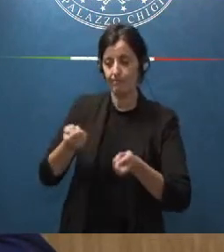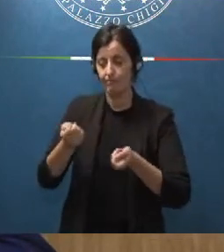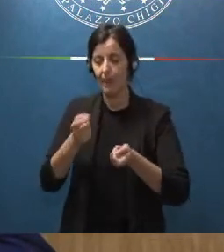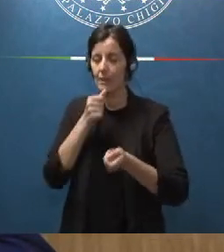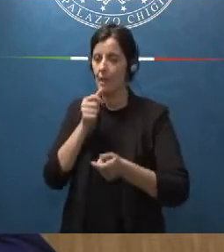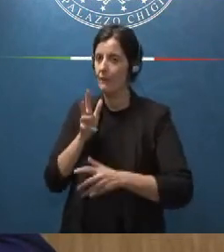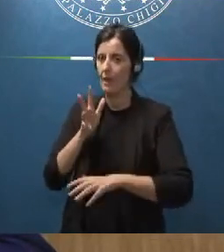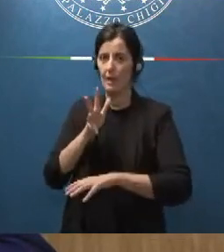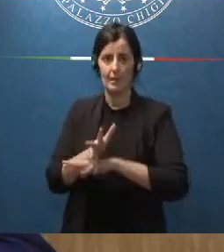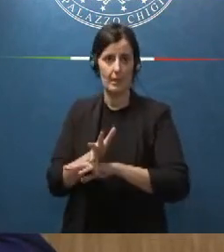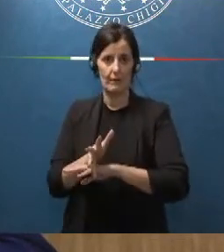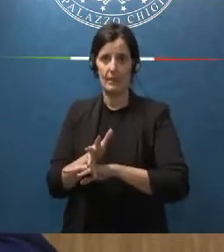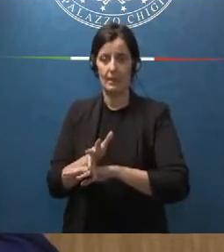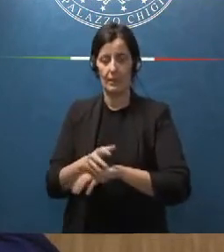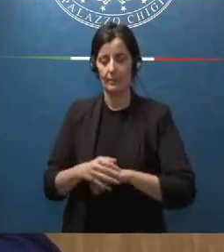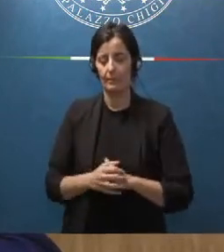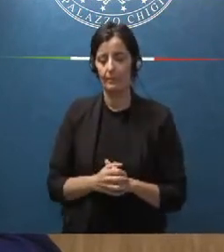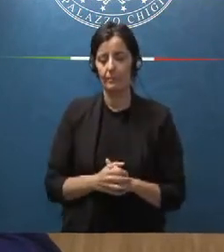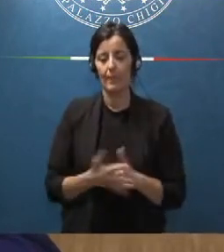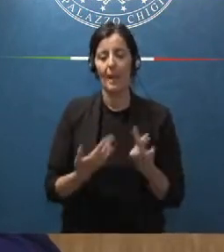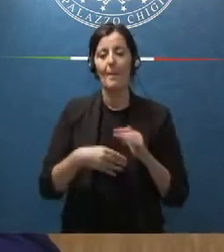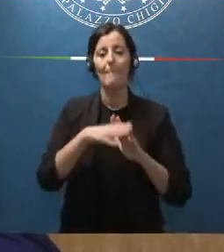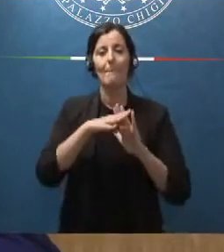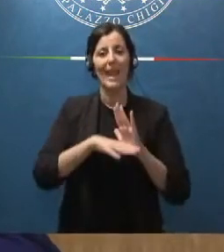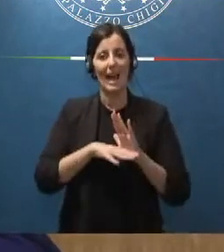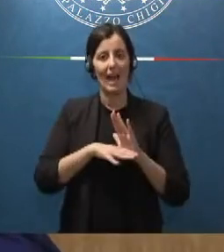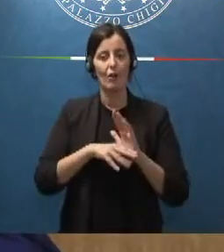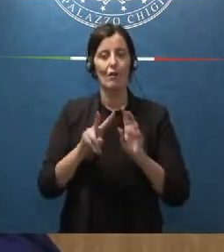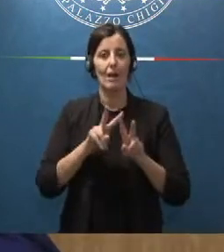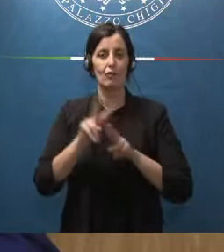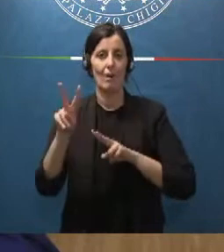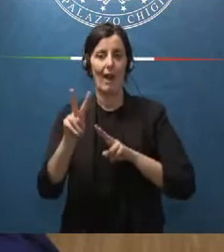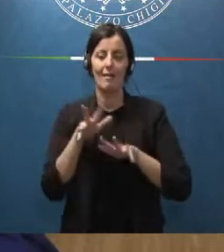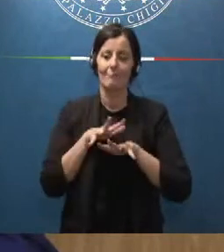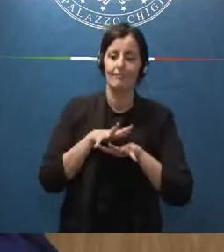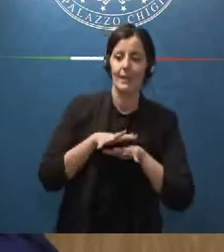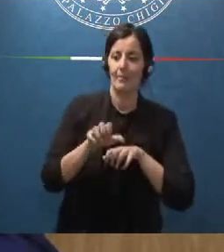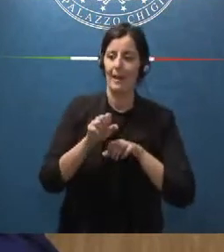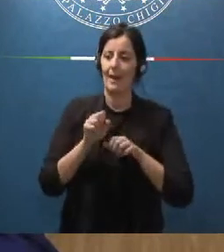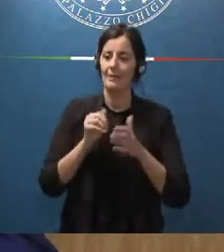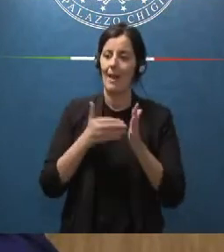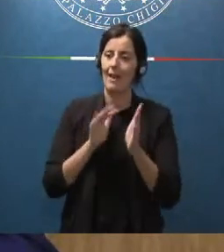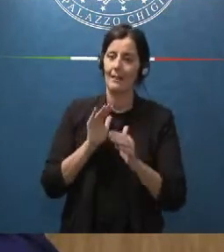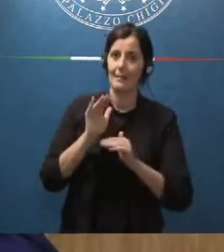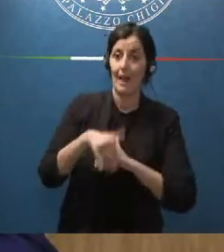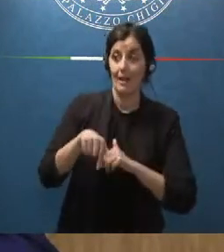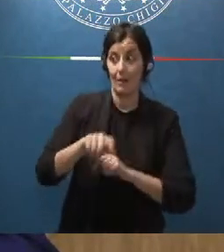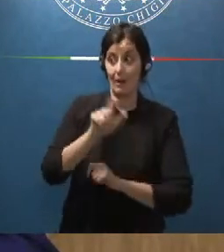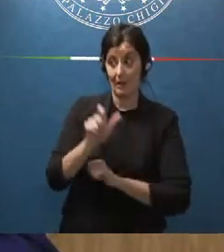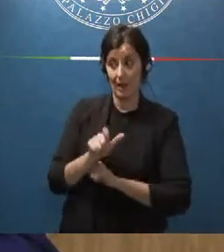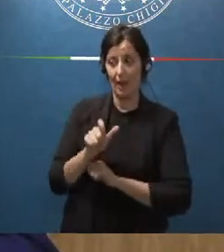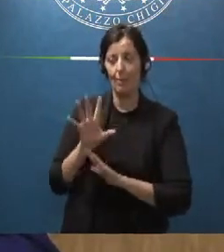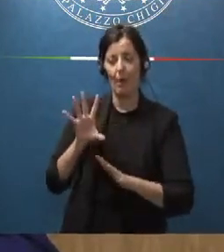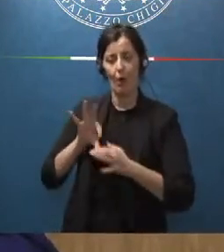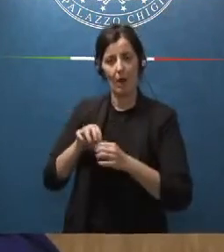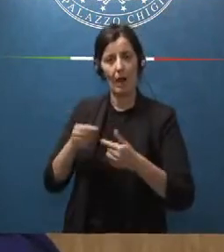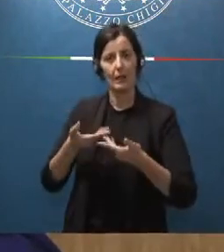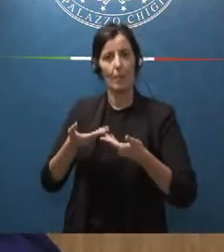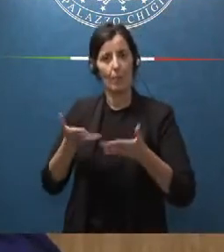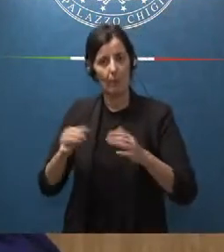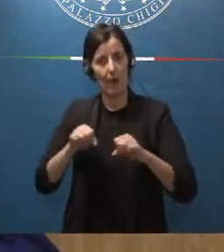pubblica amministrazione il piano nazionale di ripresa e resilienza italiano sulla pubblica amministrazione